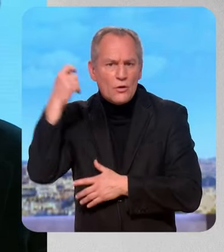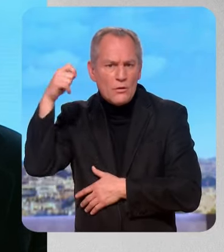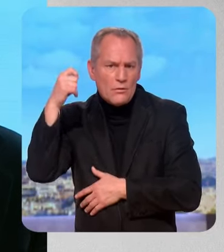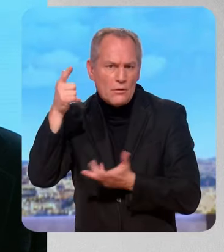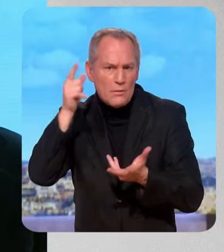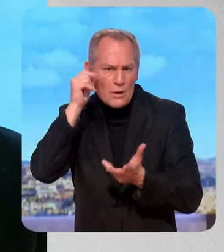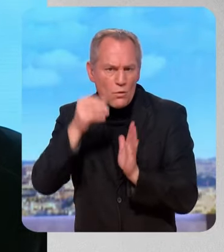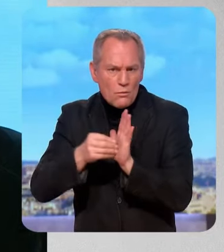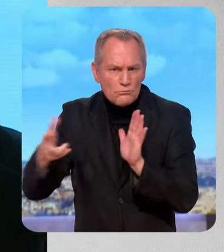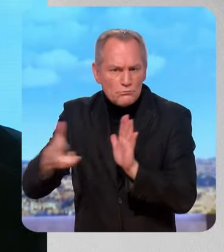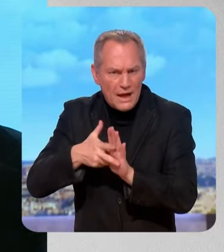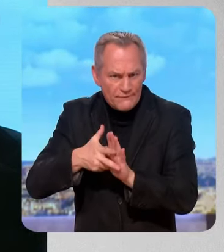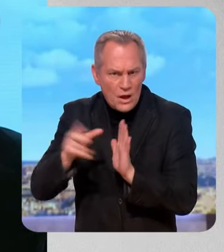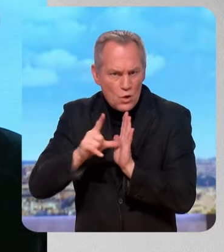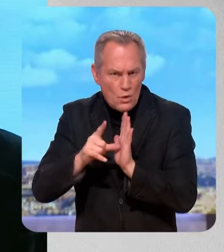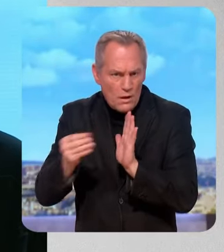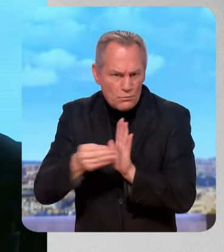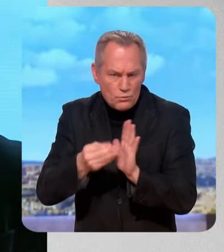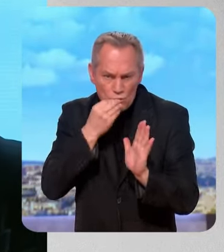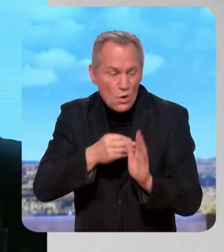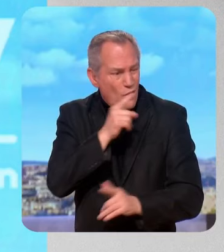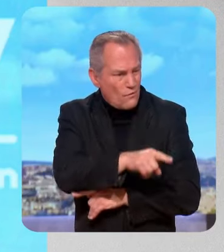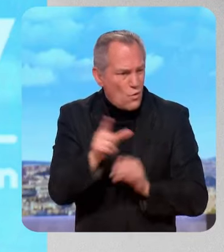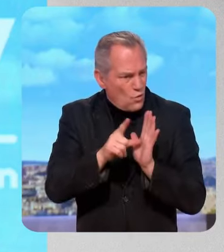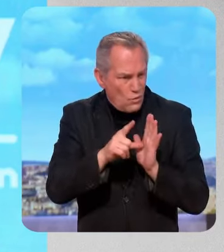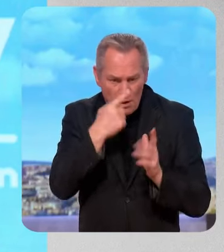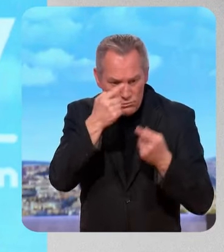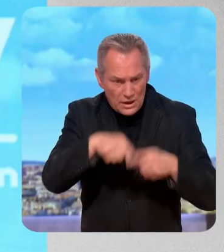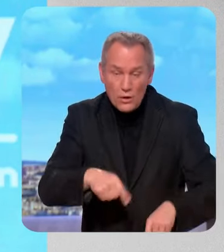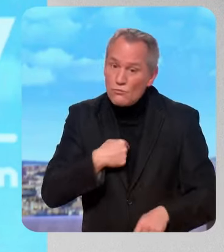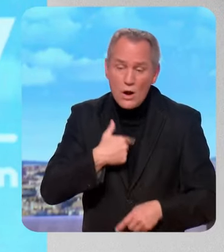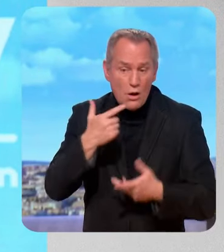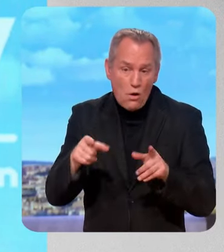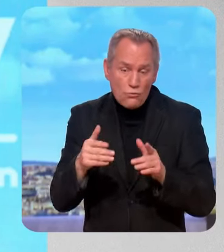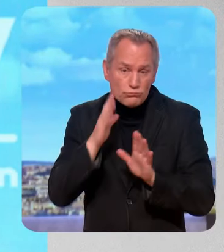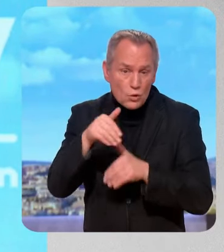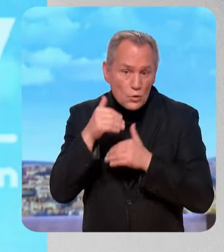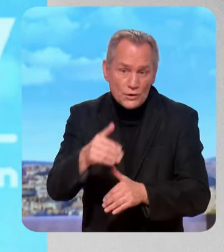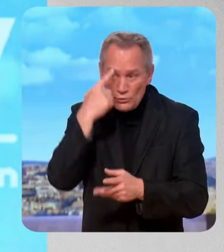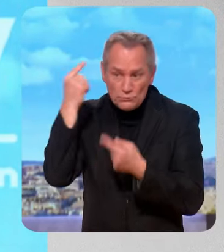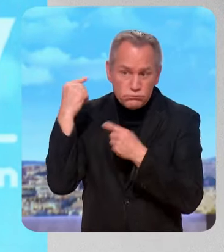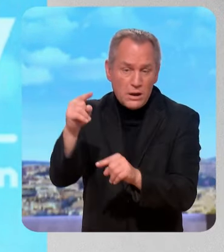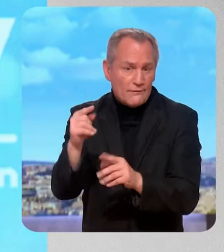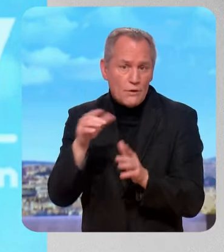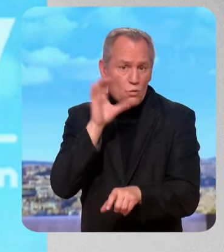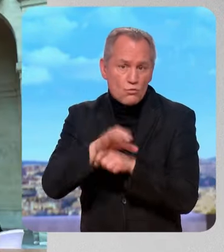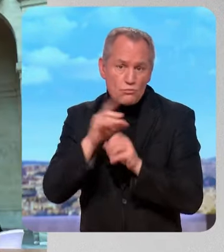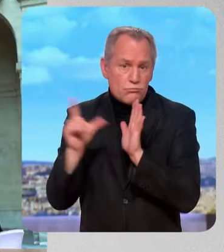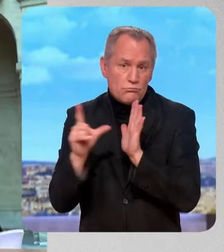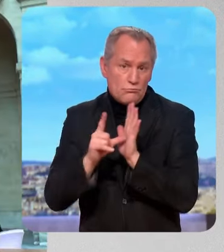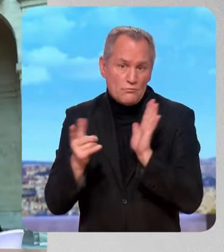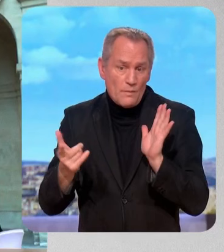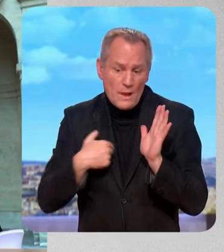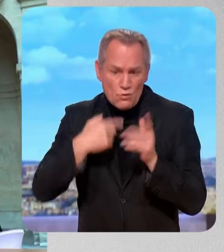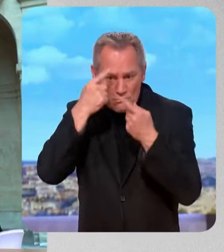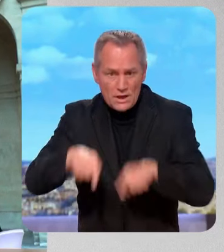vous tournez la page, vous qui l'avez largement contestée. Nous continuons de la contester. Je pense qu'il y a heureusement les aspects les plus